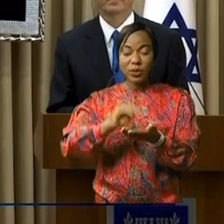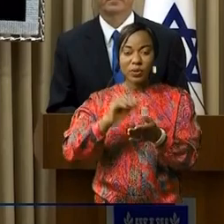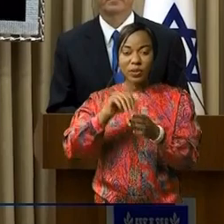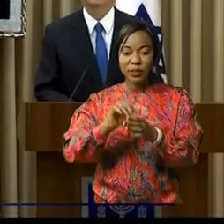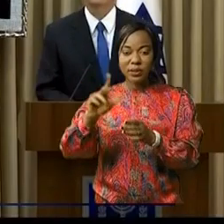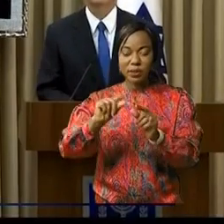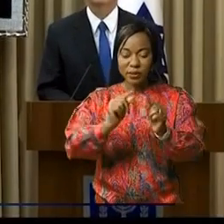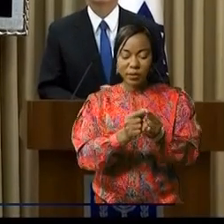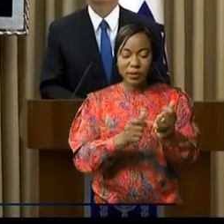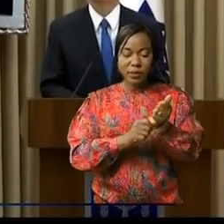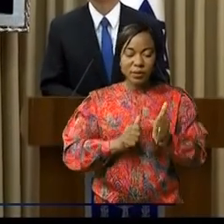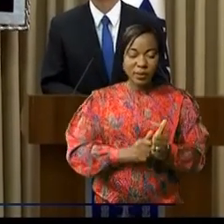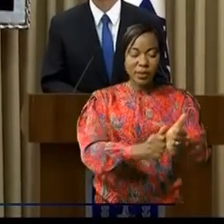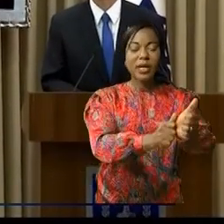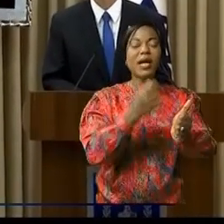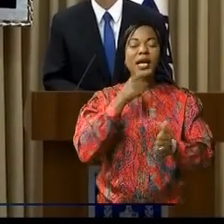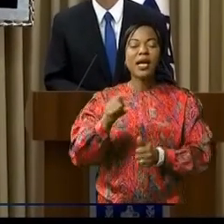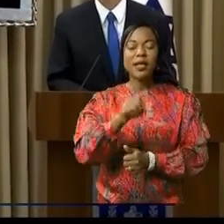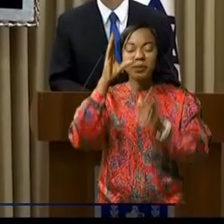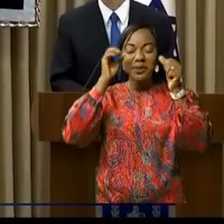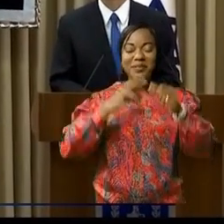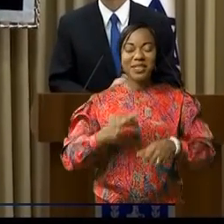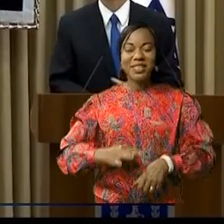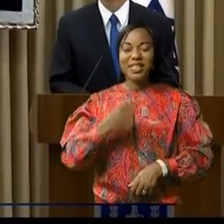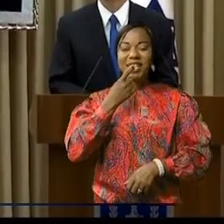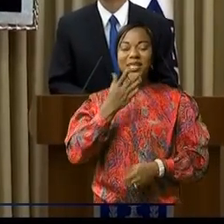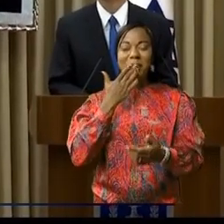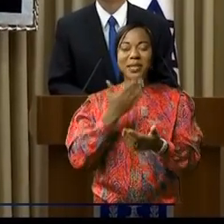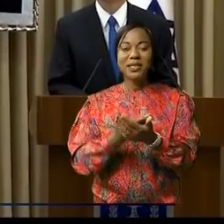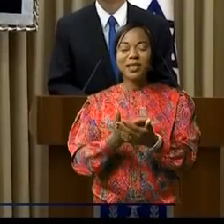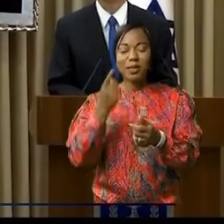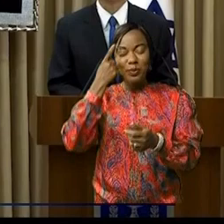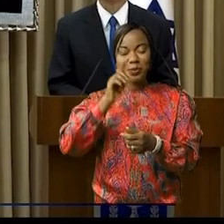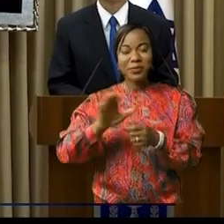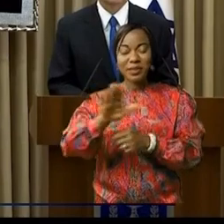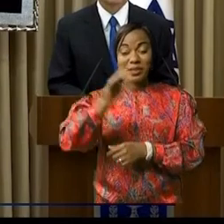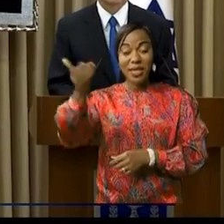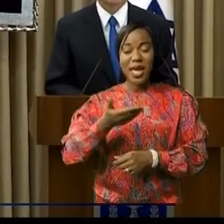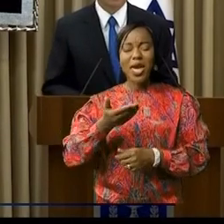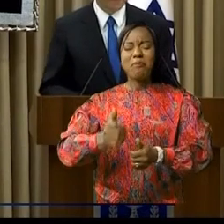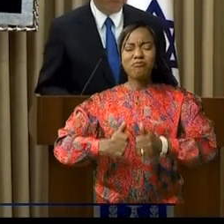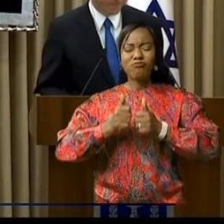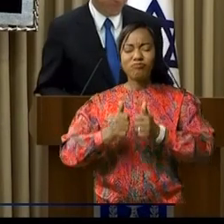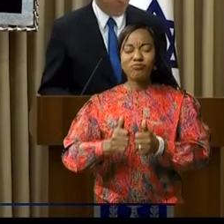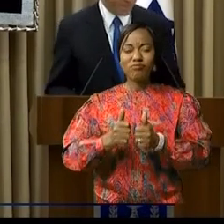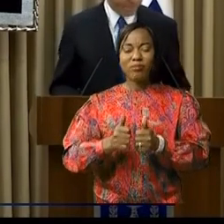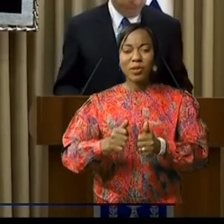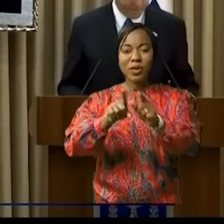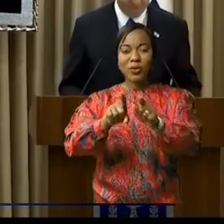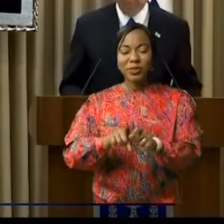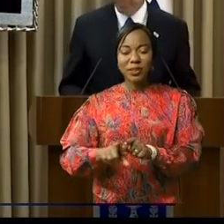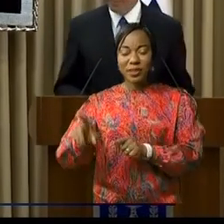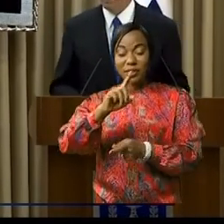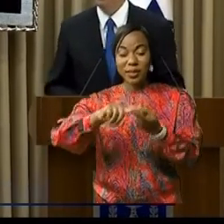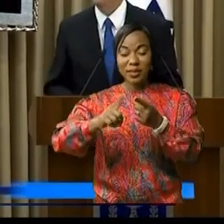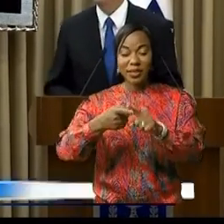délégation. Je tiens à vous remercier pour cet accueil chaleureux et pour l'amitié,